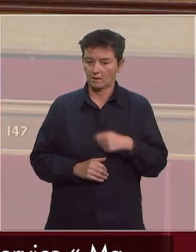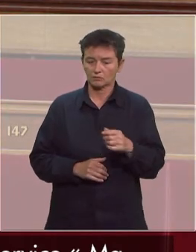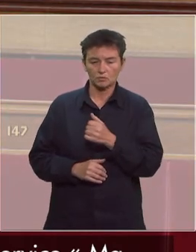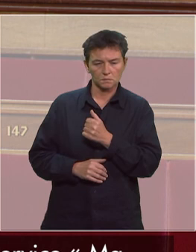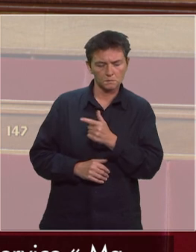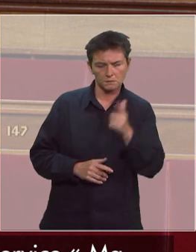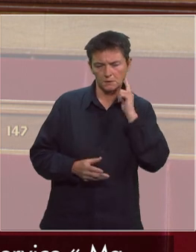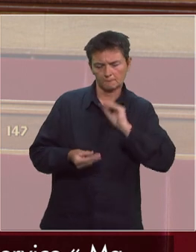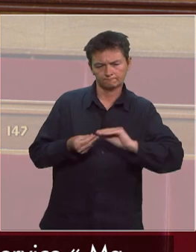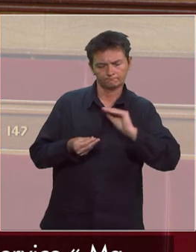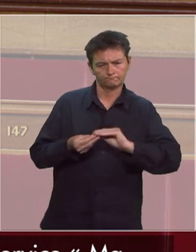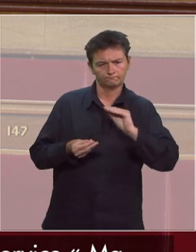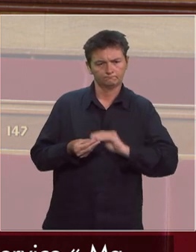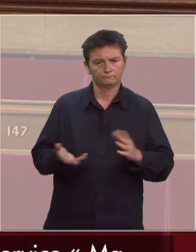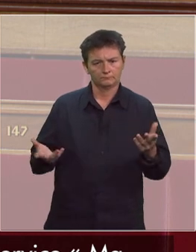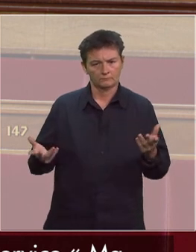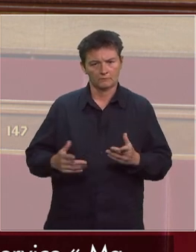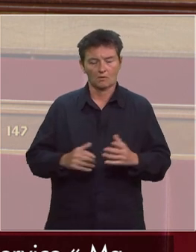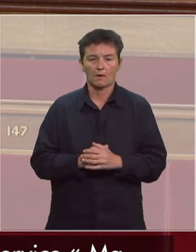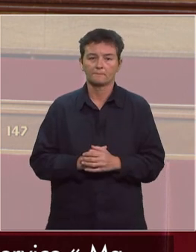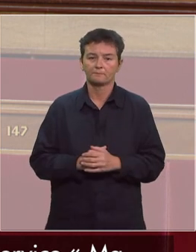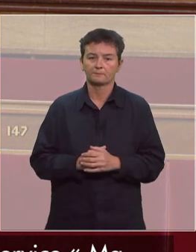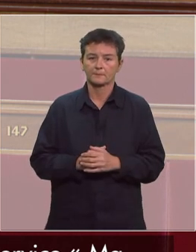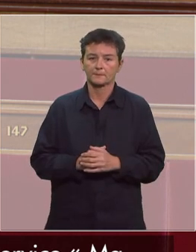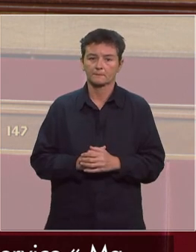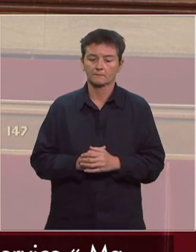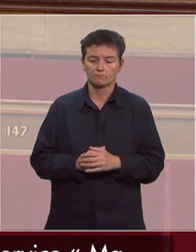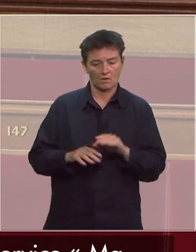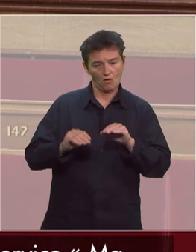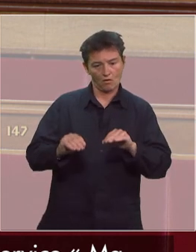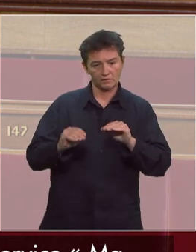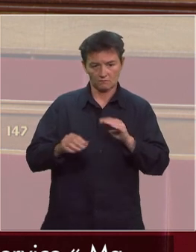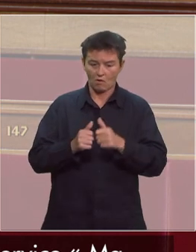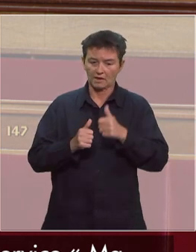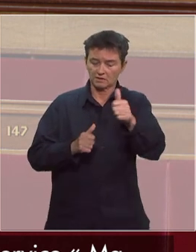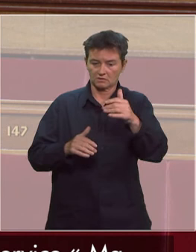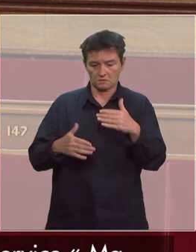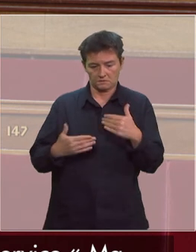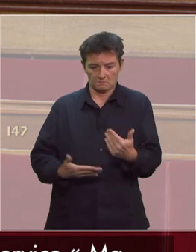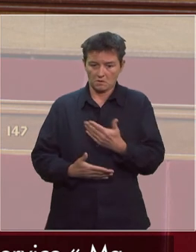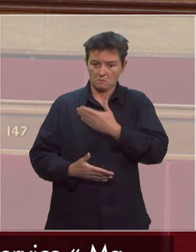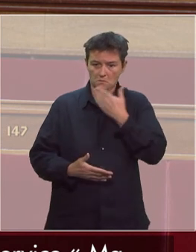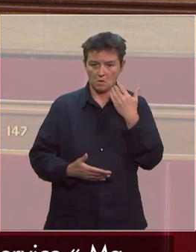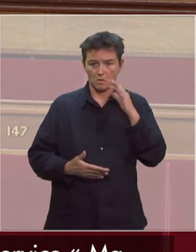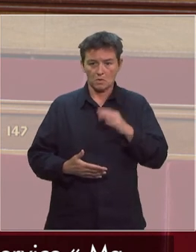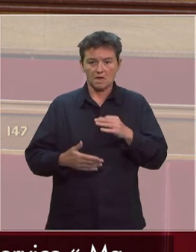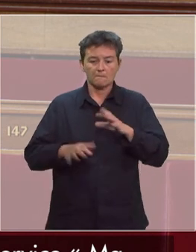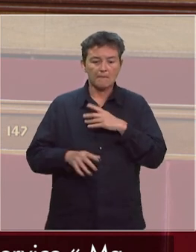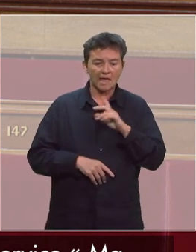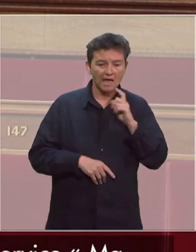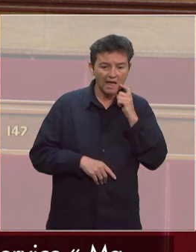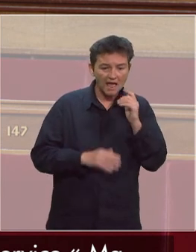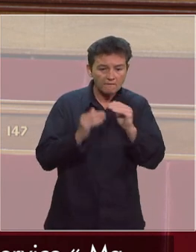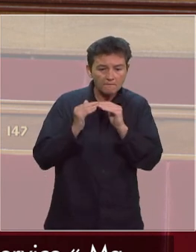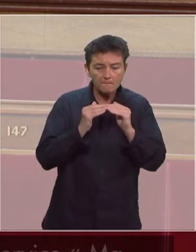questions se posent aujourd'hui malgré l'amélioration de l'enseignement à distance l'égalité entre les élèves